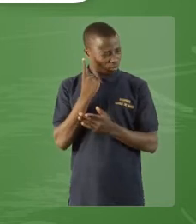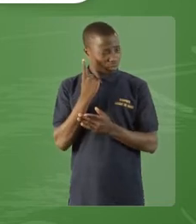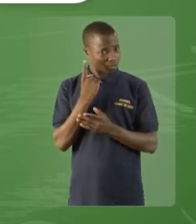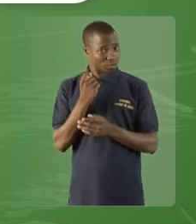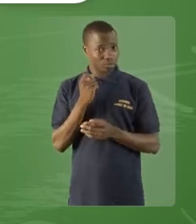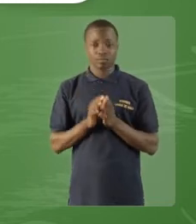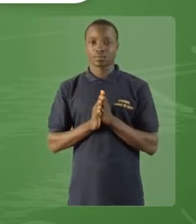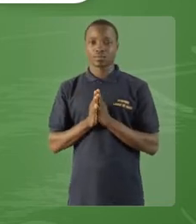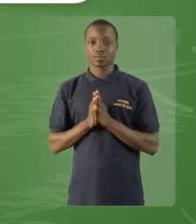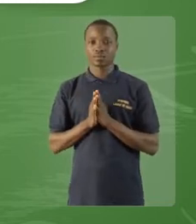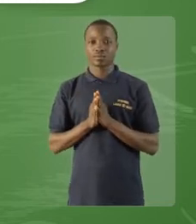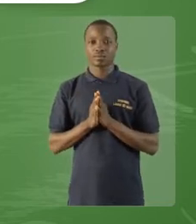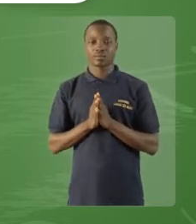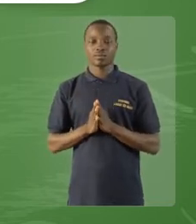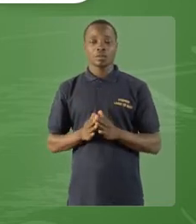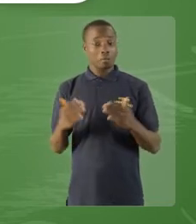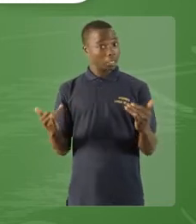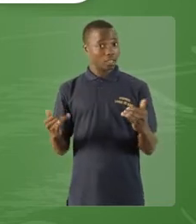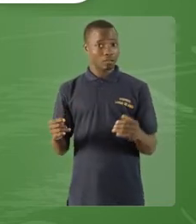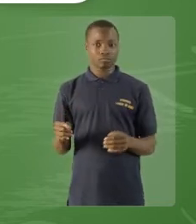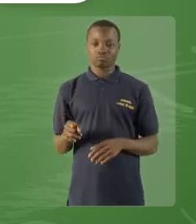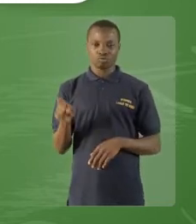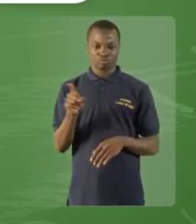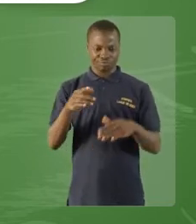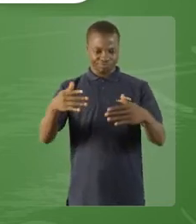Vous lisez cette phrase de manière silencieuse.